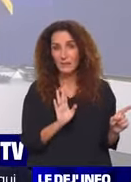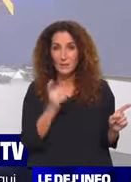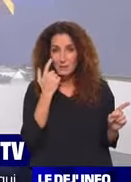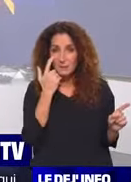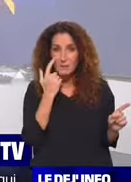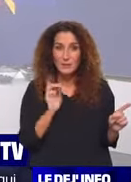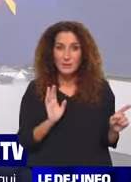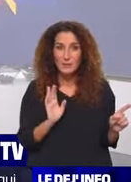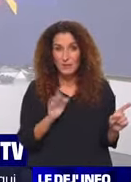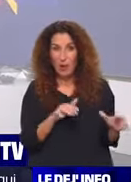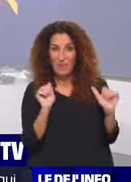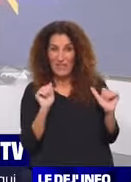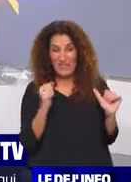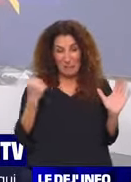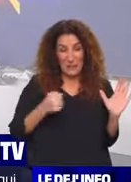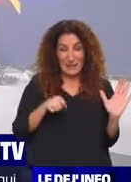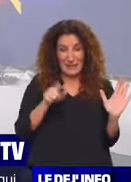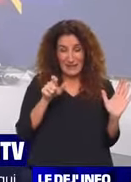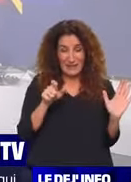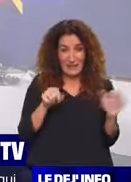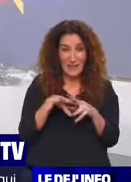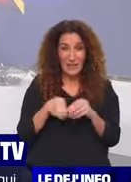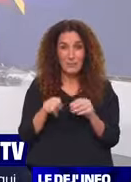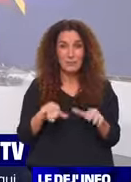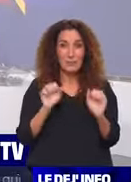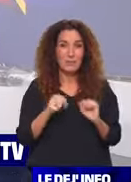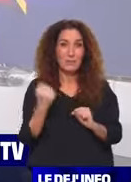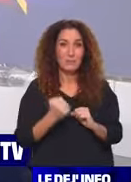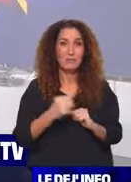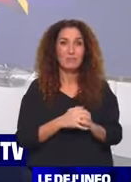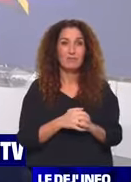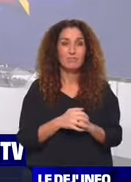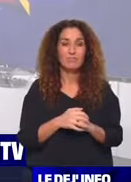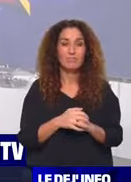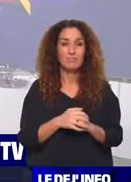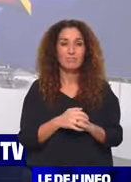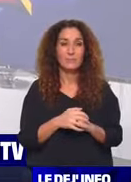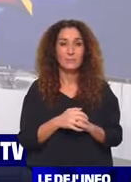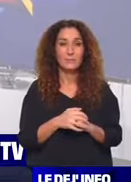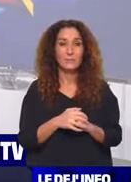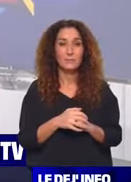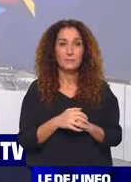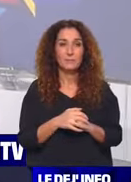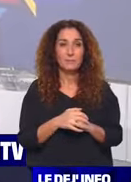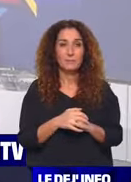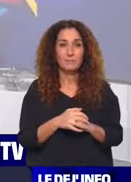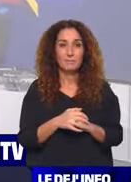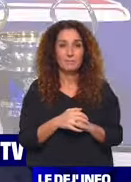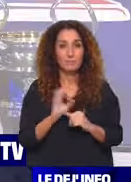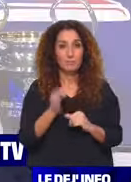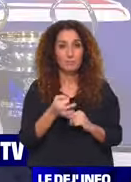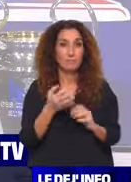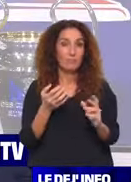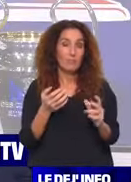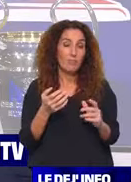faudrait éviter le plus. Et puis, on va voir. Après, il va voir éviter le... C'est clairement l'une des équipes qui joue le mieux en dehors aujourd'hui. L'une des mieux huilées, avec une